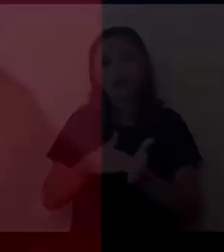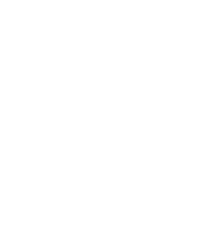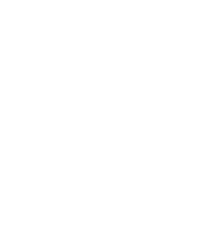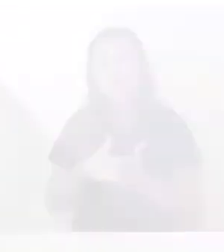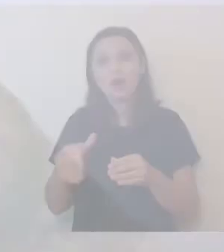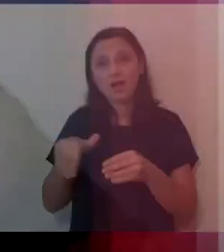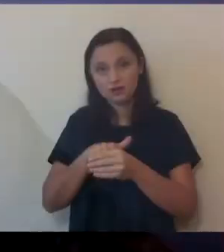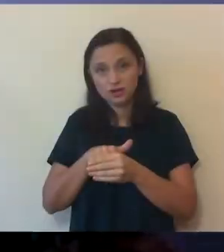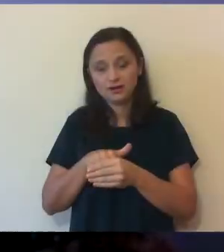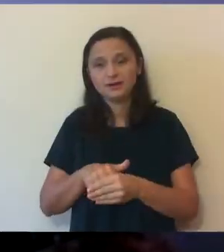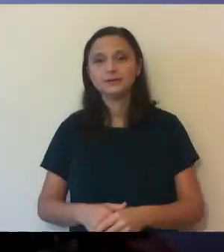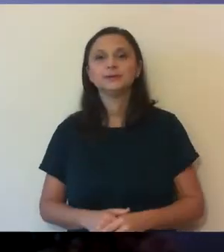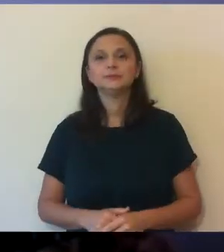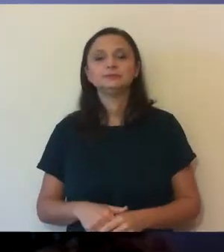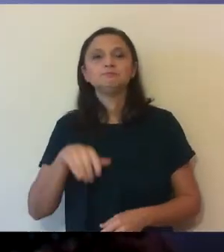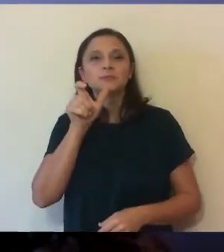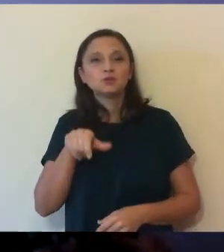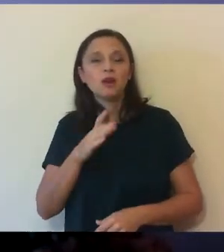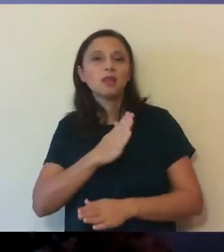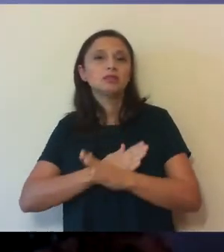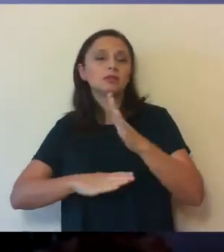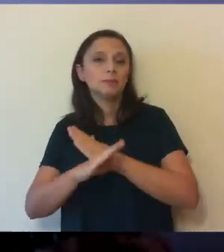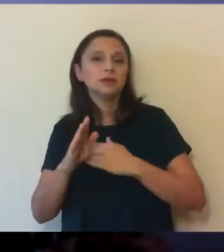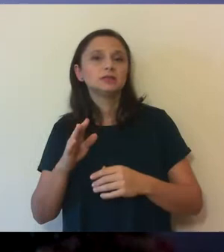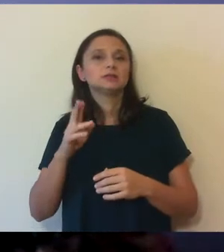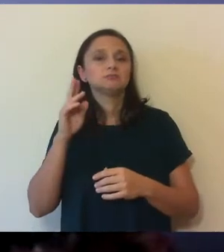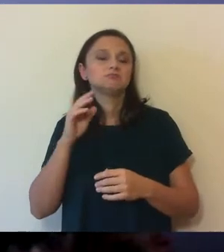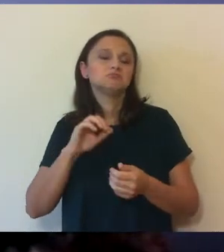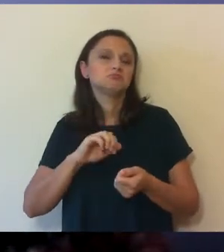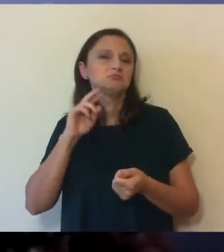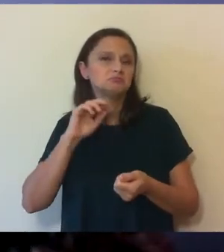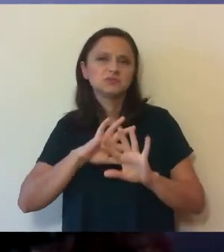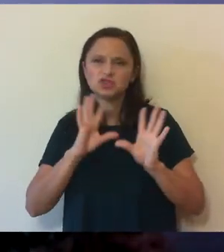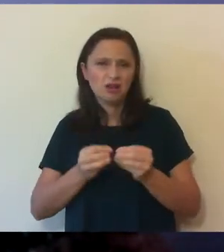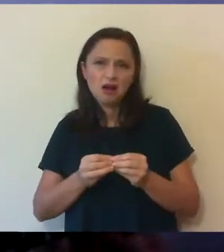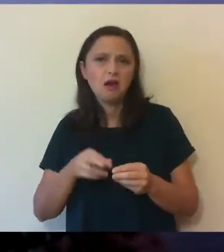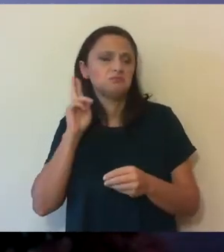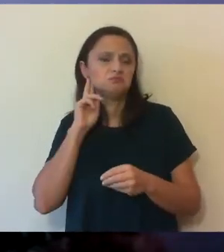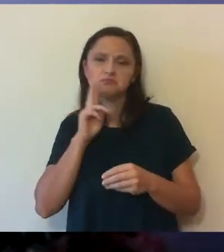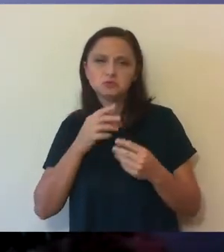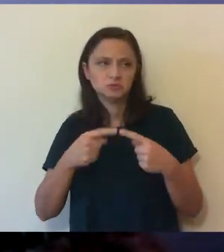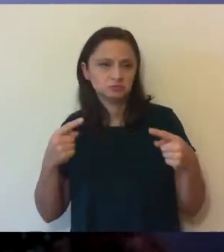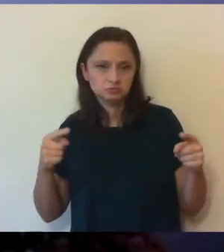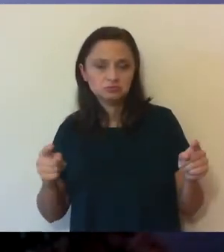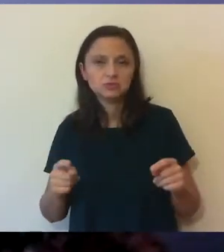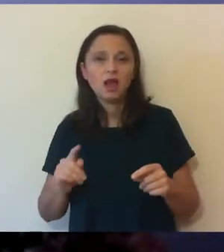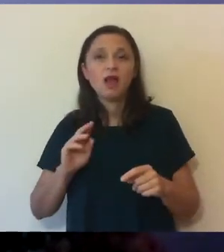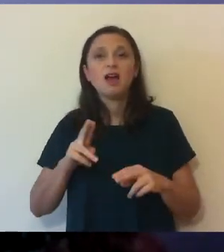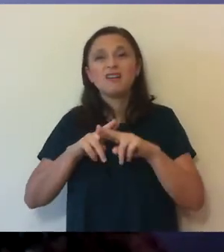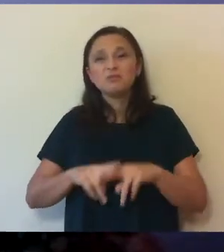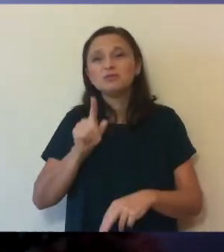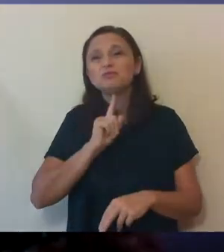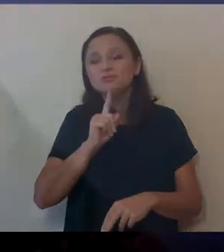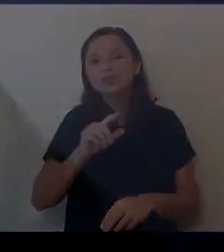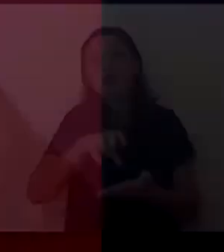însoțitor. Persoanele cu deficiență de auz, dar eu aș spune toate persoanele cu dizabilități, au o remanență